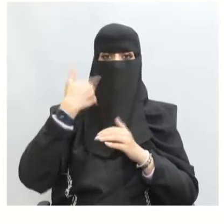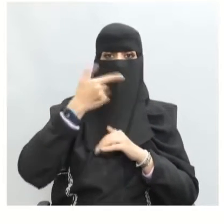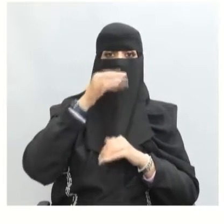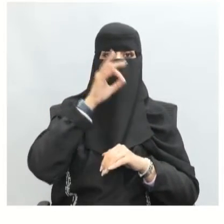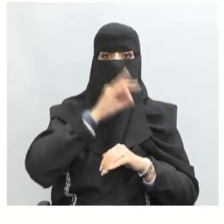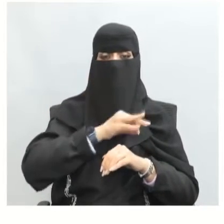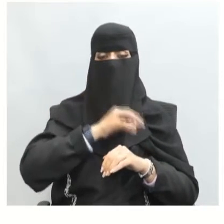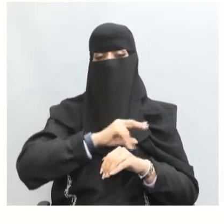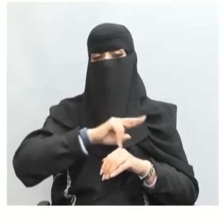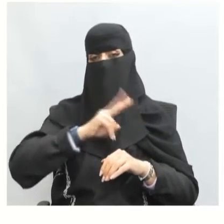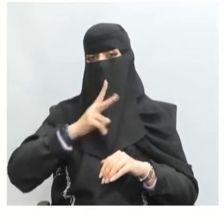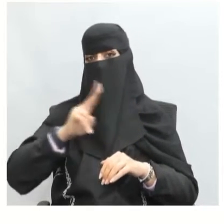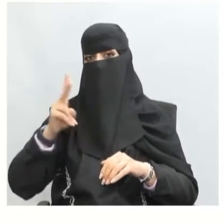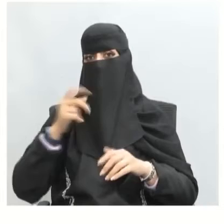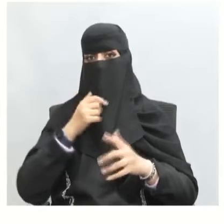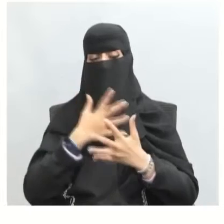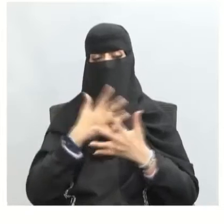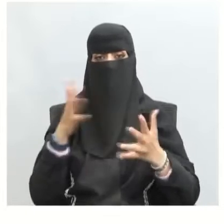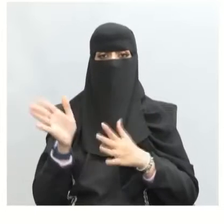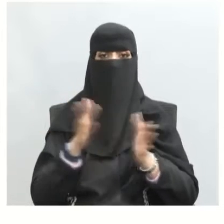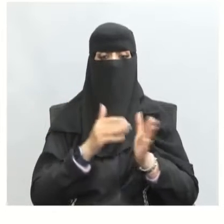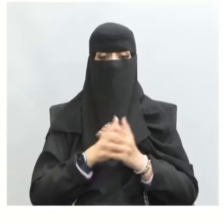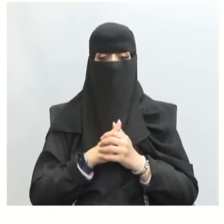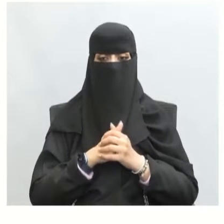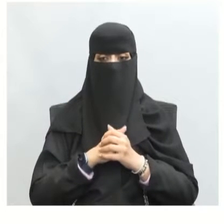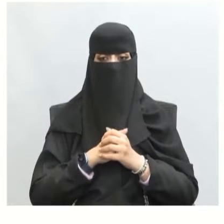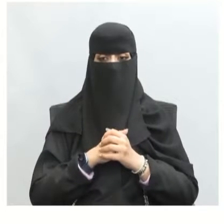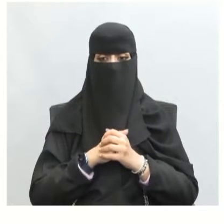إلى فوائد هذه الفوائد هي